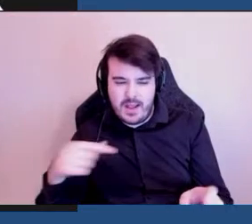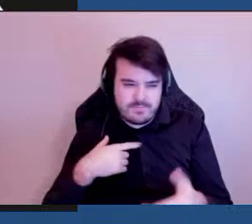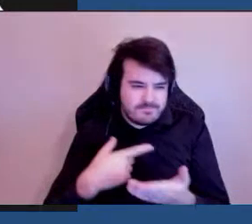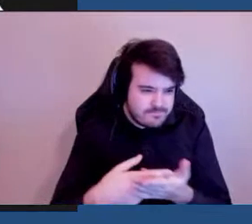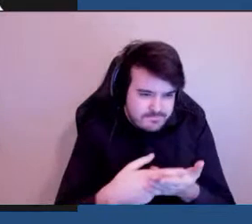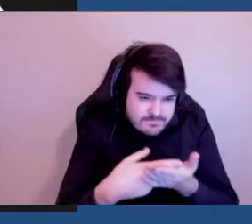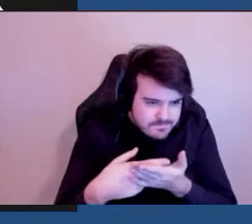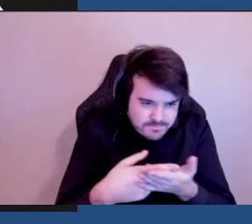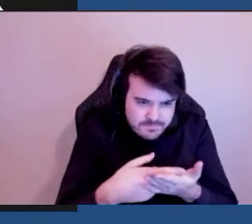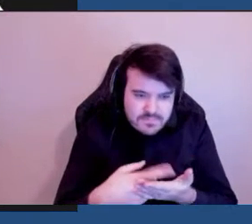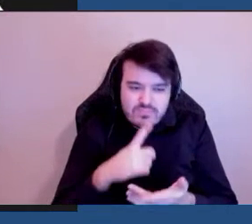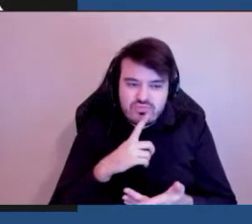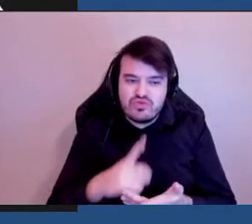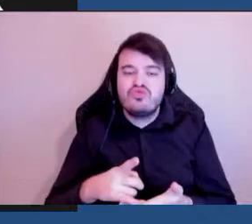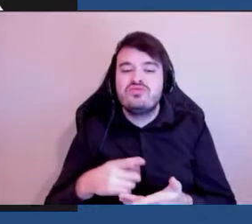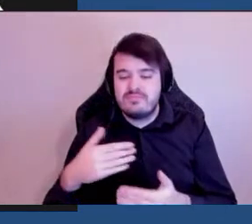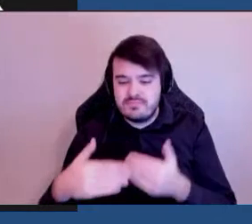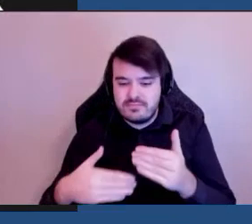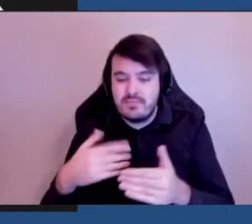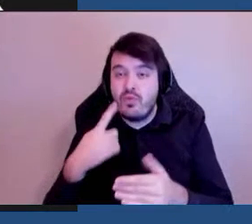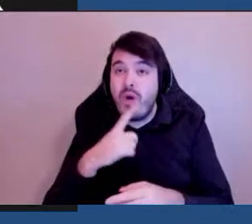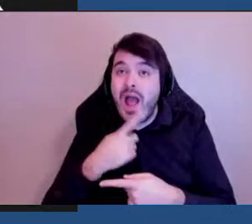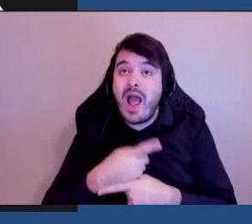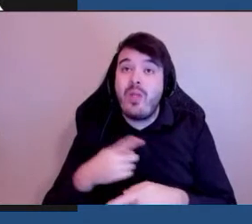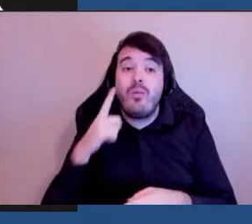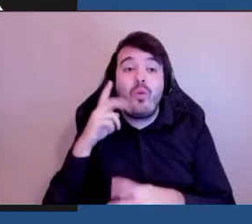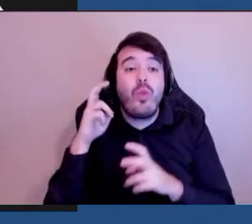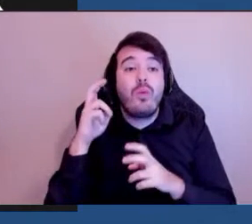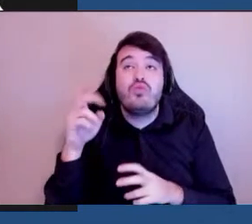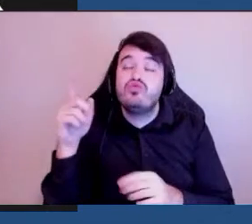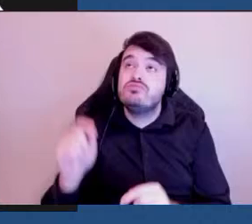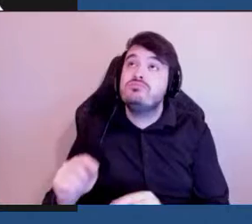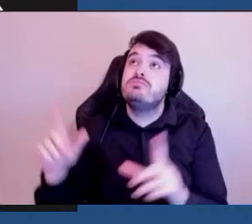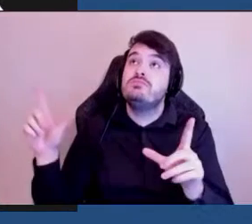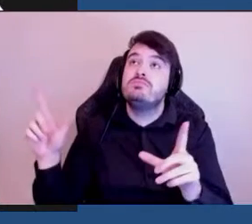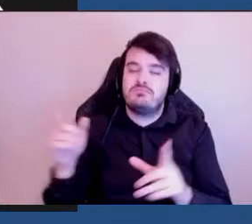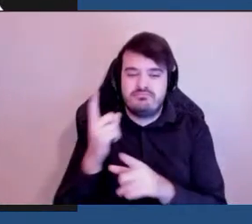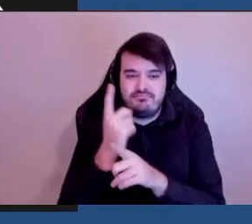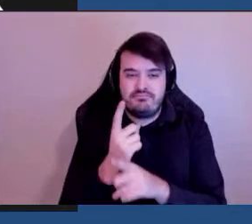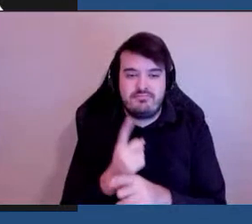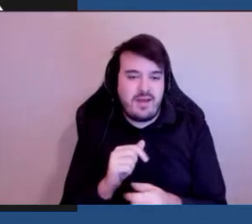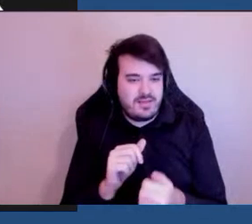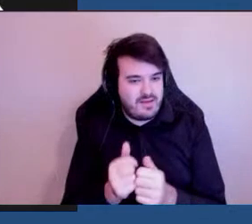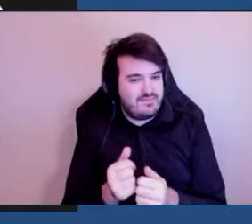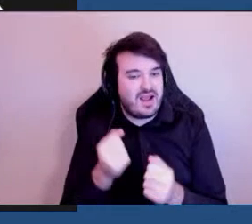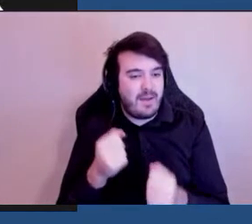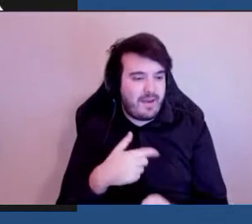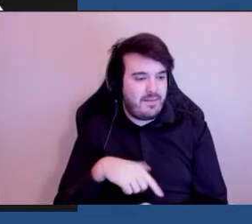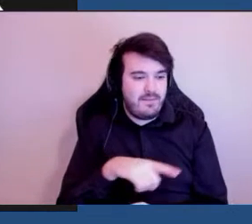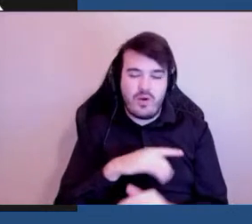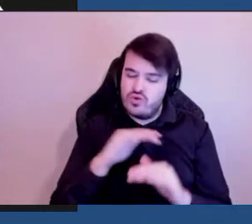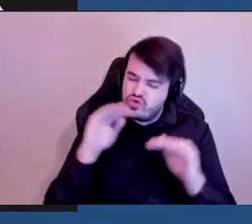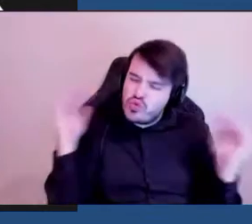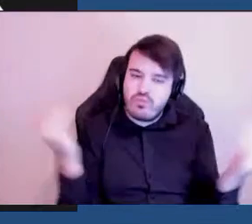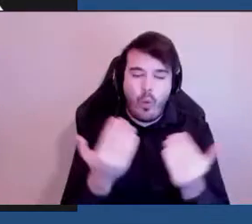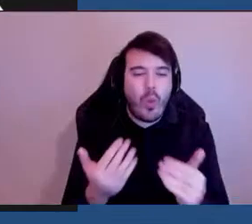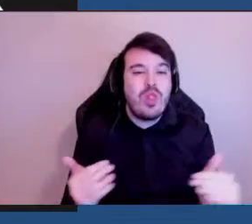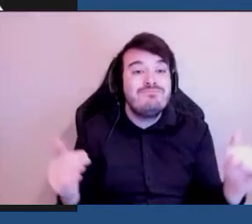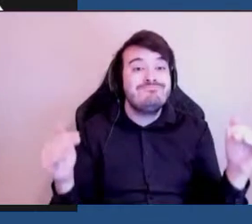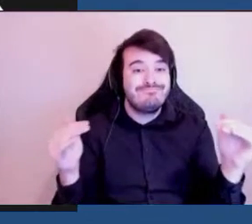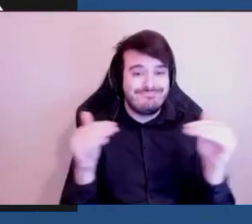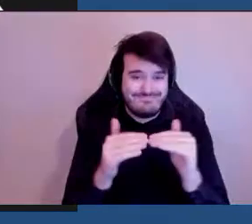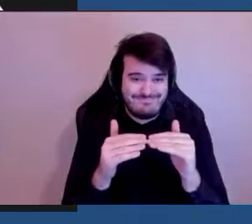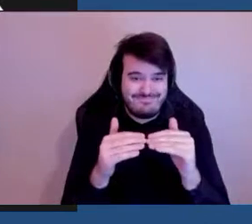processus pour s'assurer que les annonces pour les autobus soient faites correctement pour que tout le monde